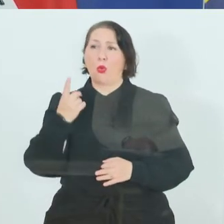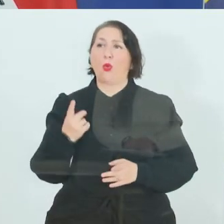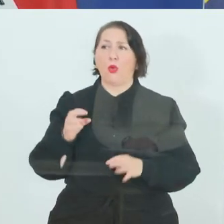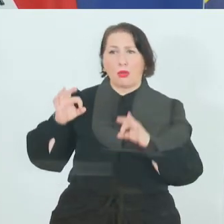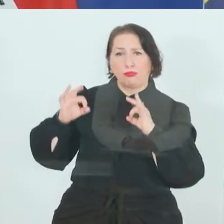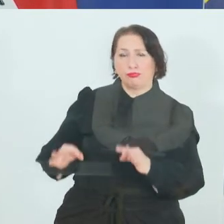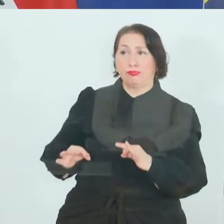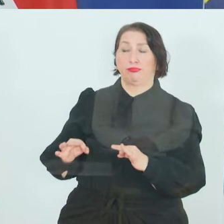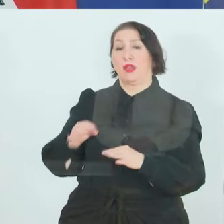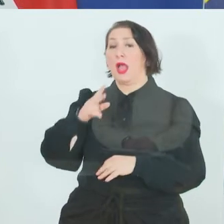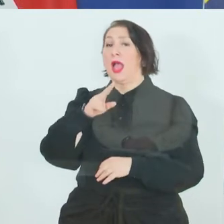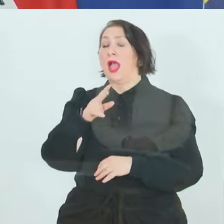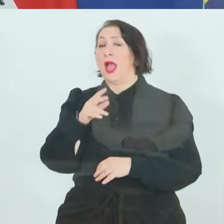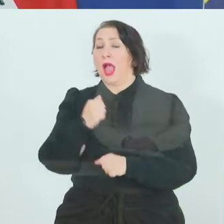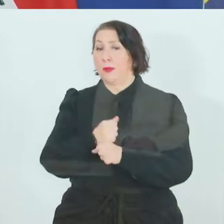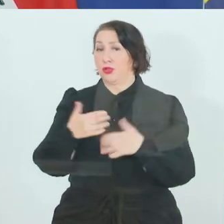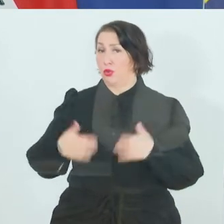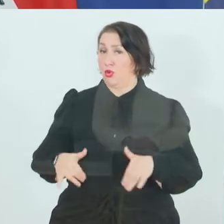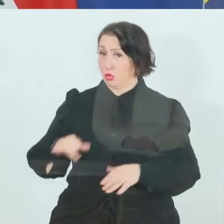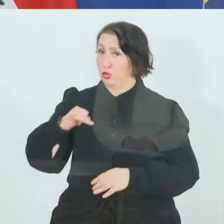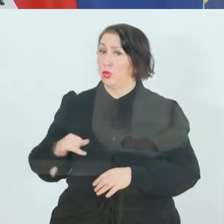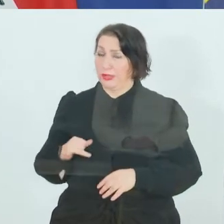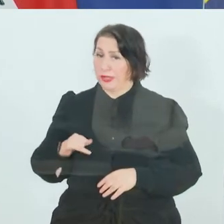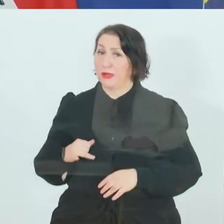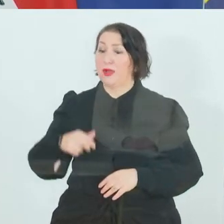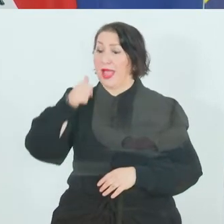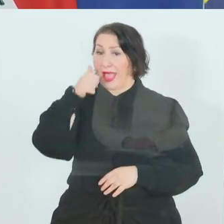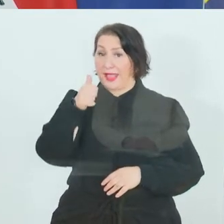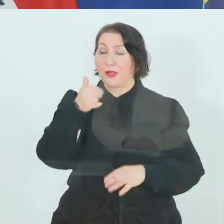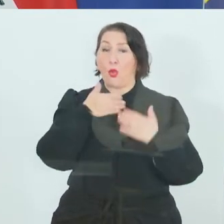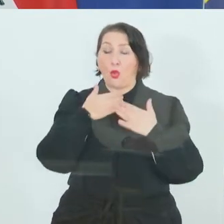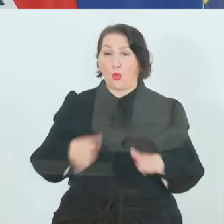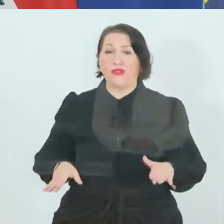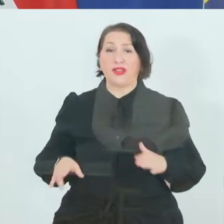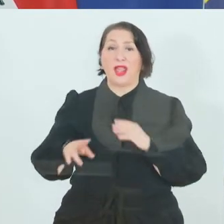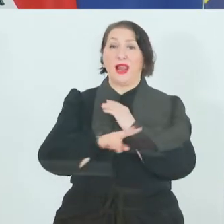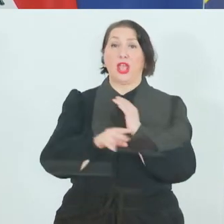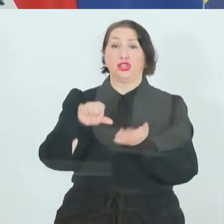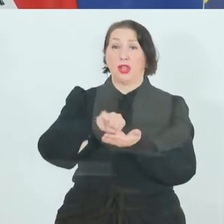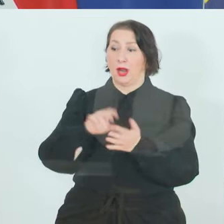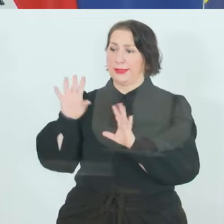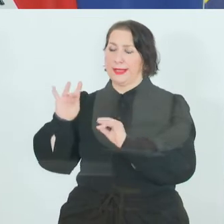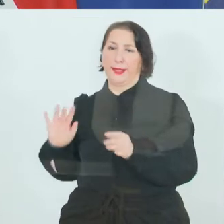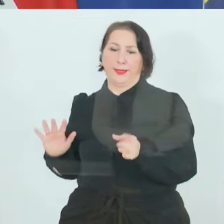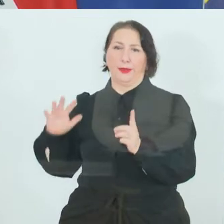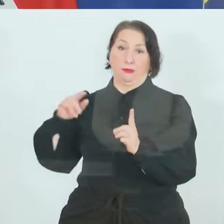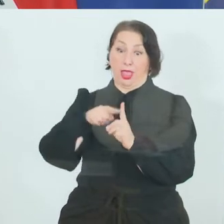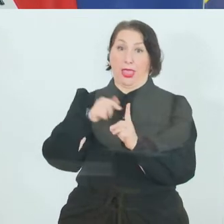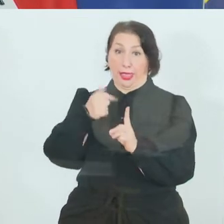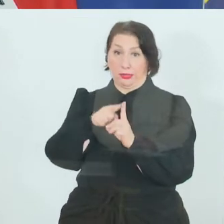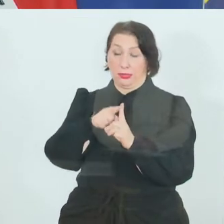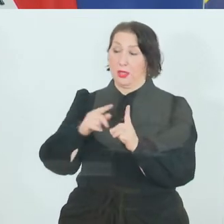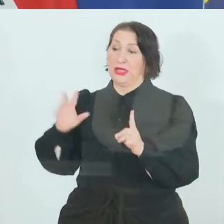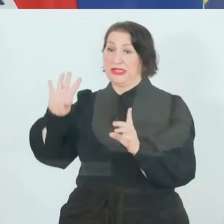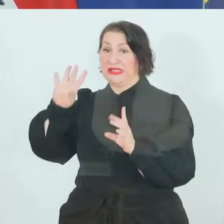Jugendarbeitslosigkeit, wo auf eine offene Lehrstelle zehn Jugendliche kommen und hier unterstützen wir von